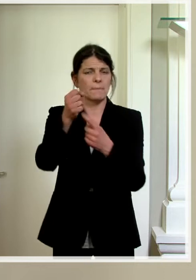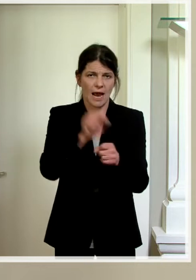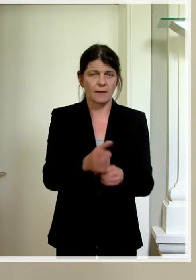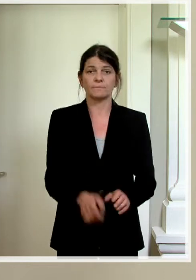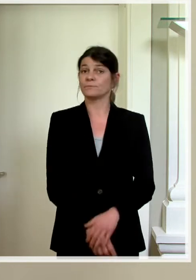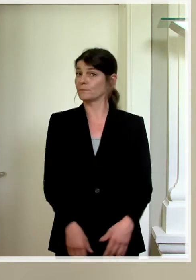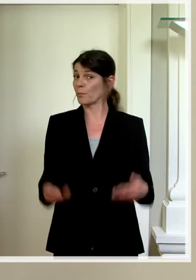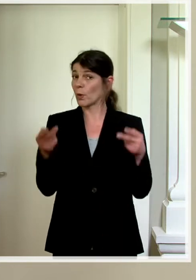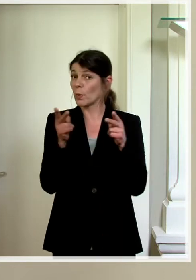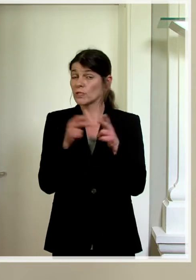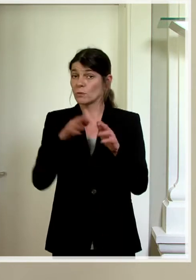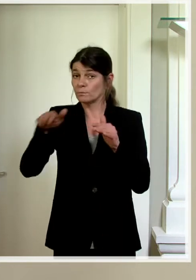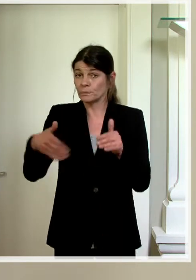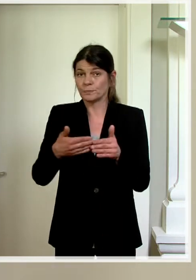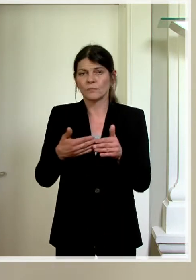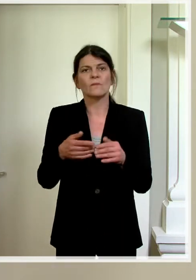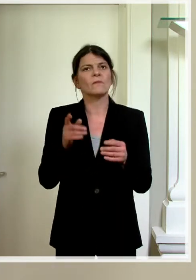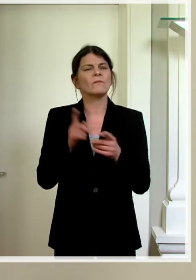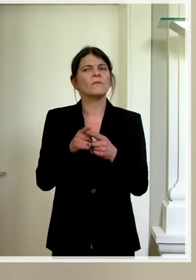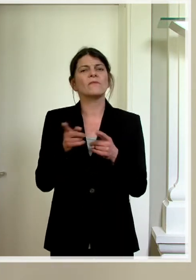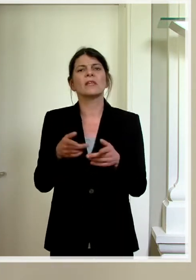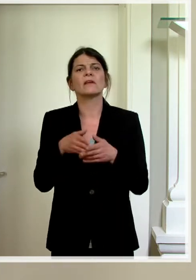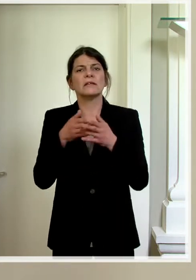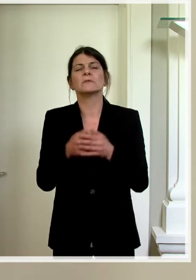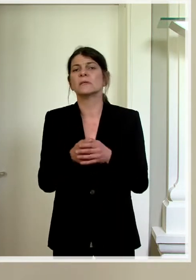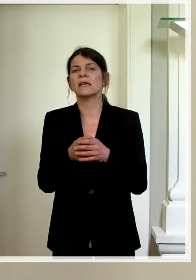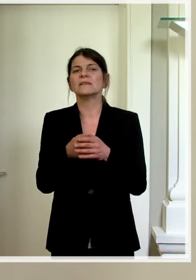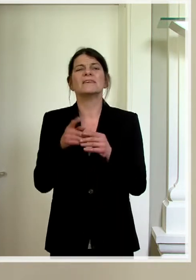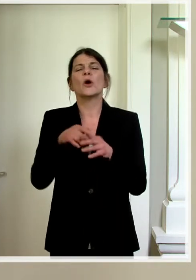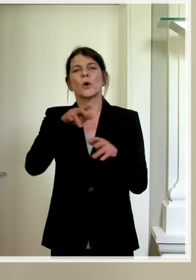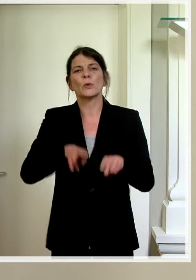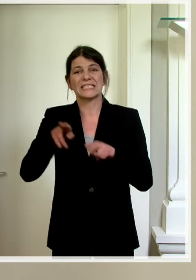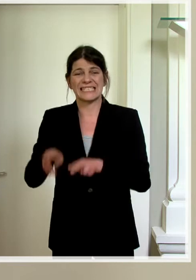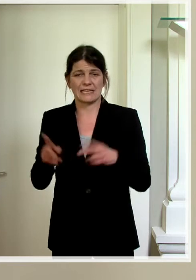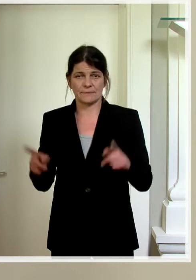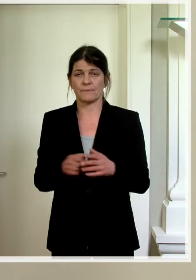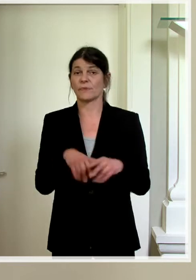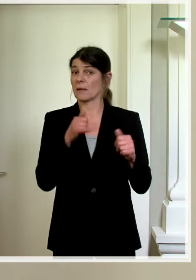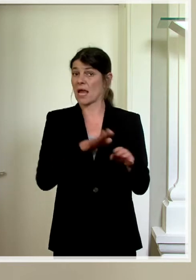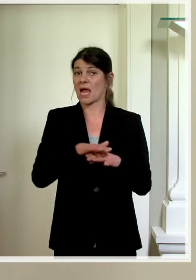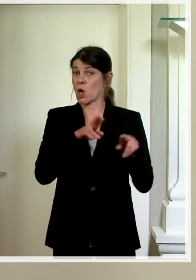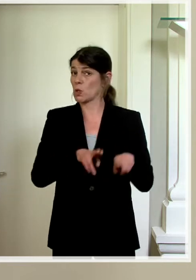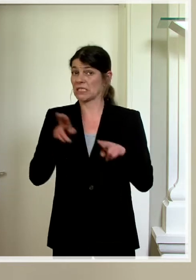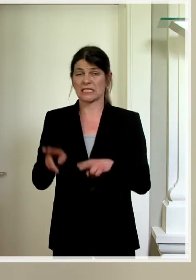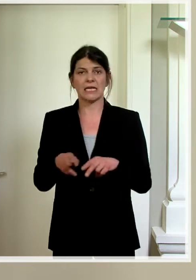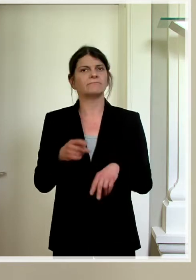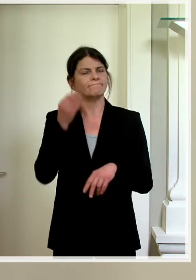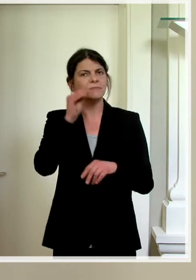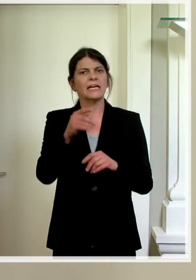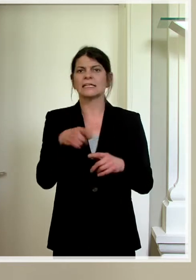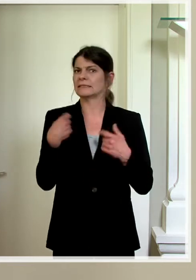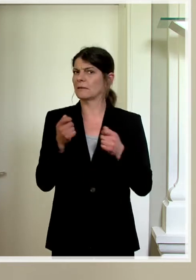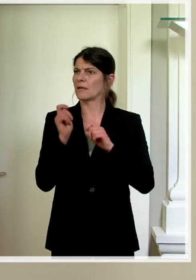Kurz ein paar Worte zur Justiz. Im Bereich Justiz nochmals der Hinweis auf den Bericht und Antrag